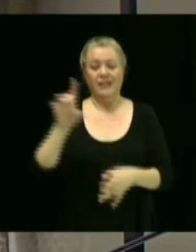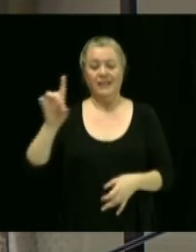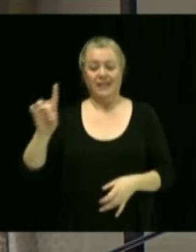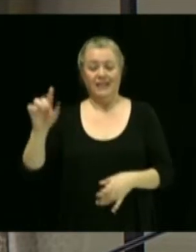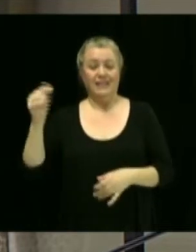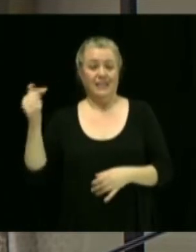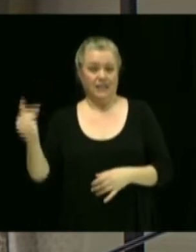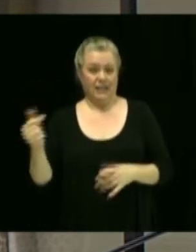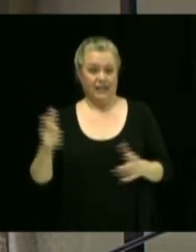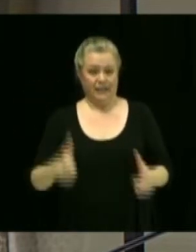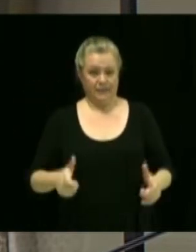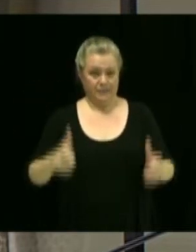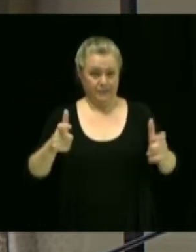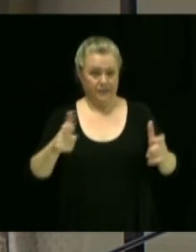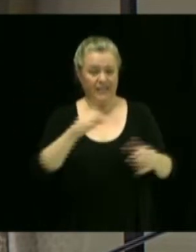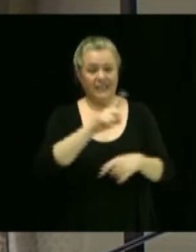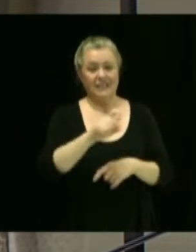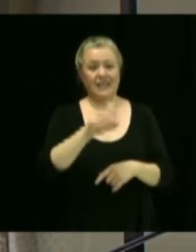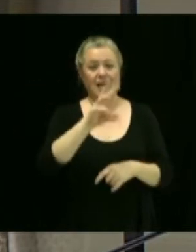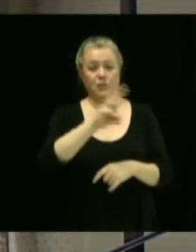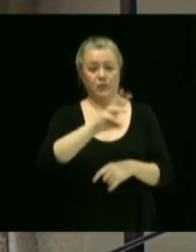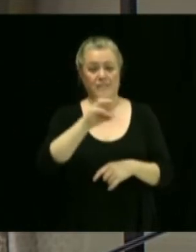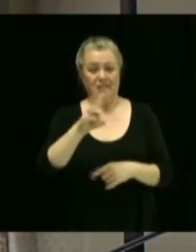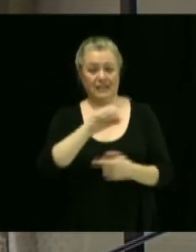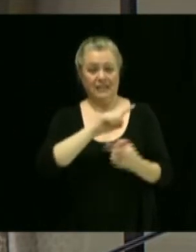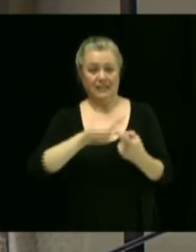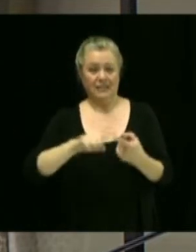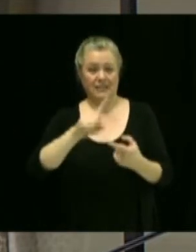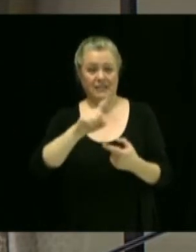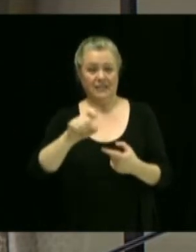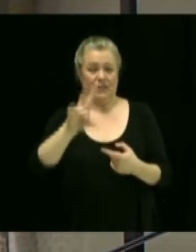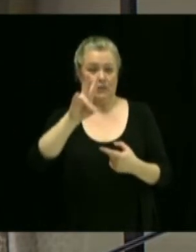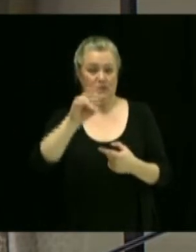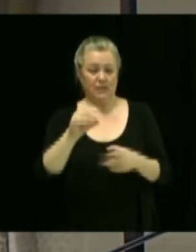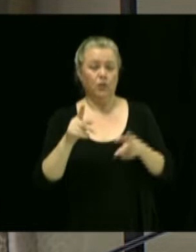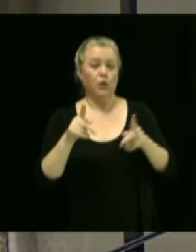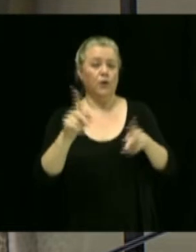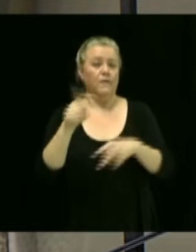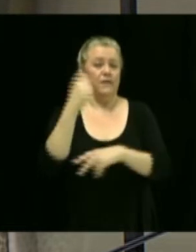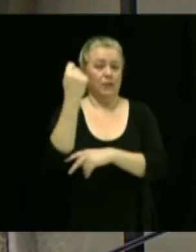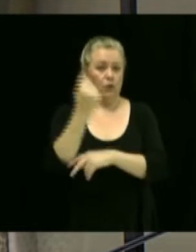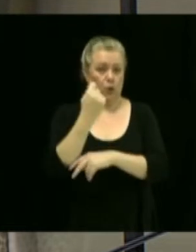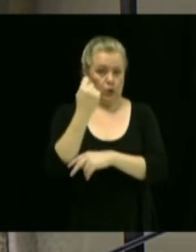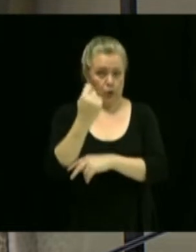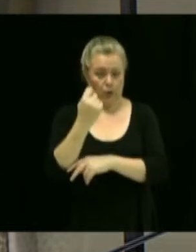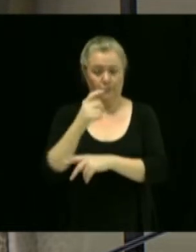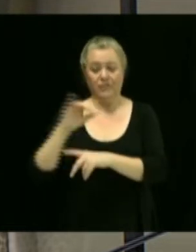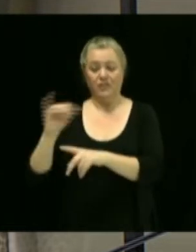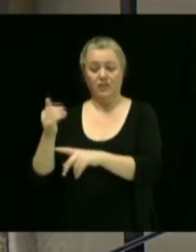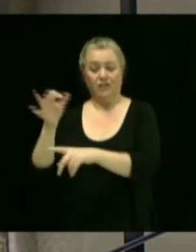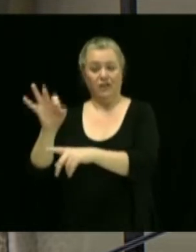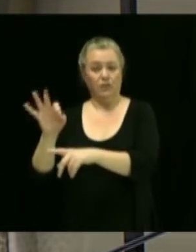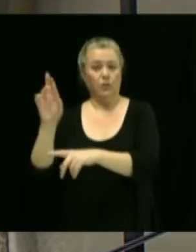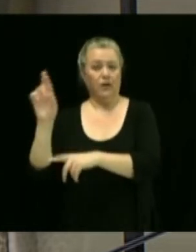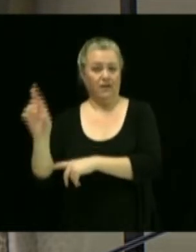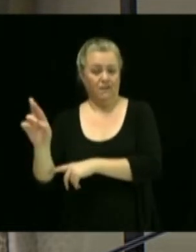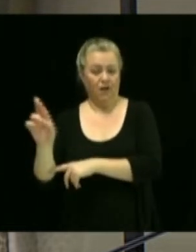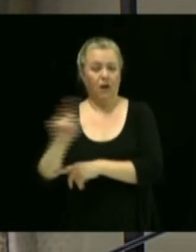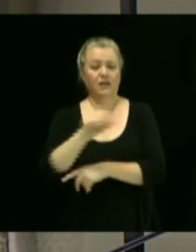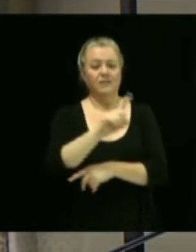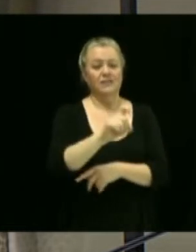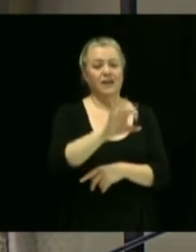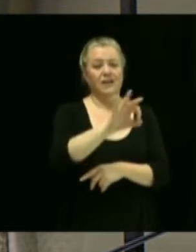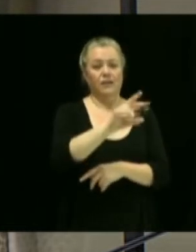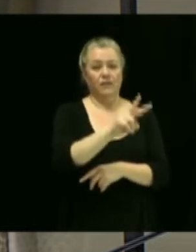l'immeuble du 166-170 rue Victoria, M. Jean-François Rivard pour le 192-198